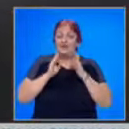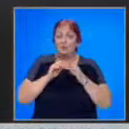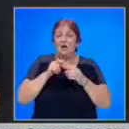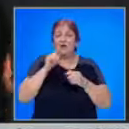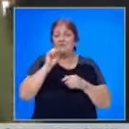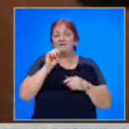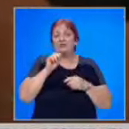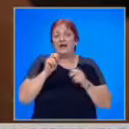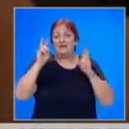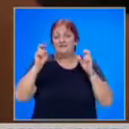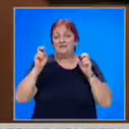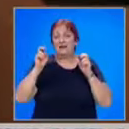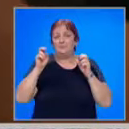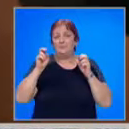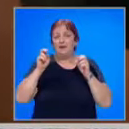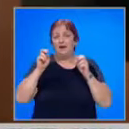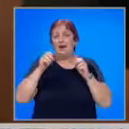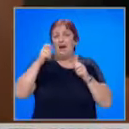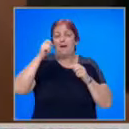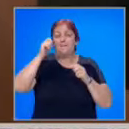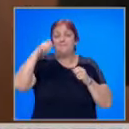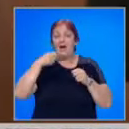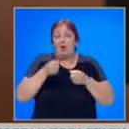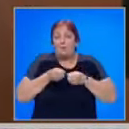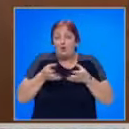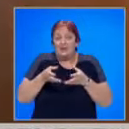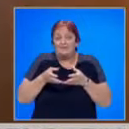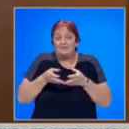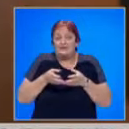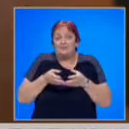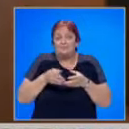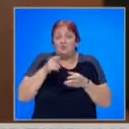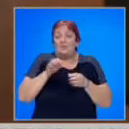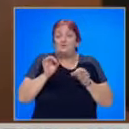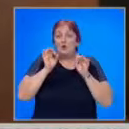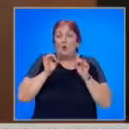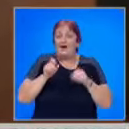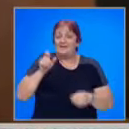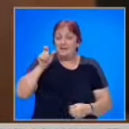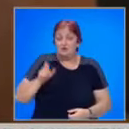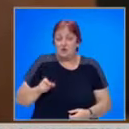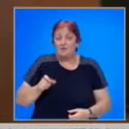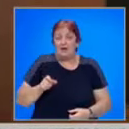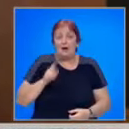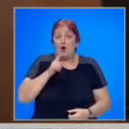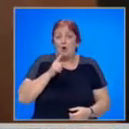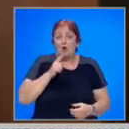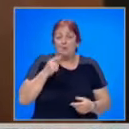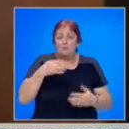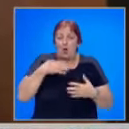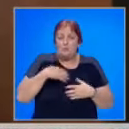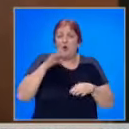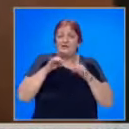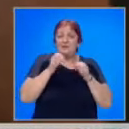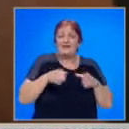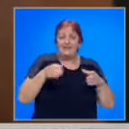ги беше нарекал, цитирам, майко продавци. Този пост беше срещу конкретен човек от моя